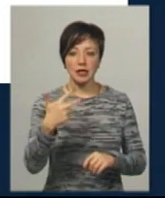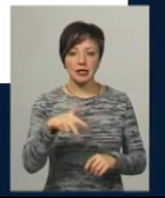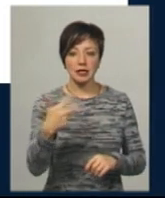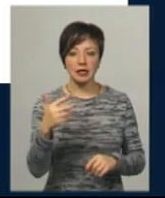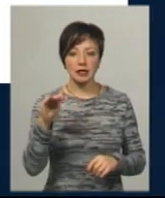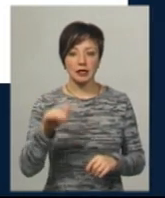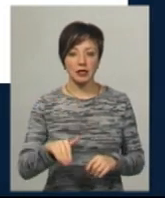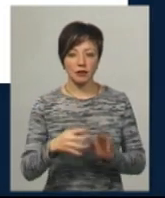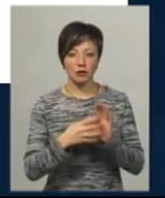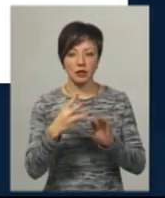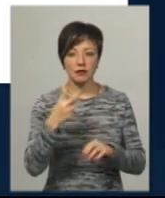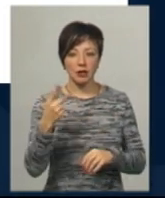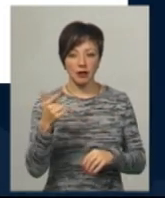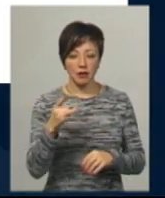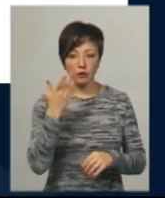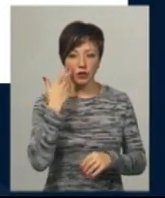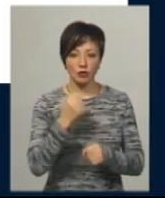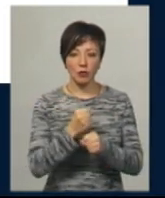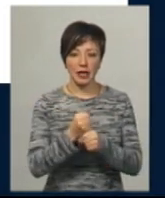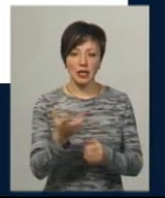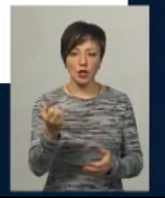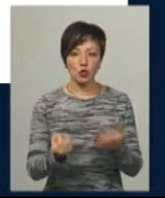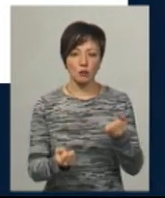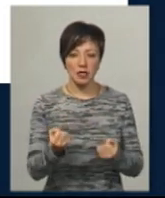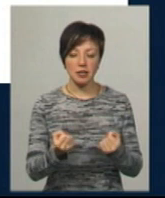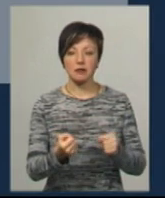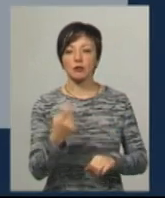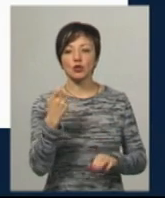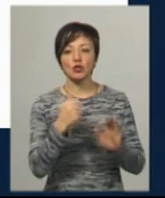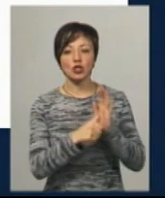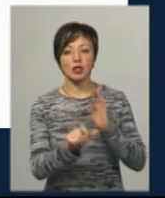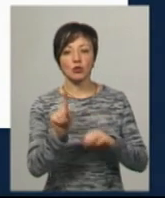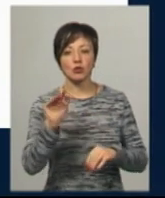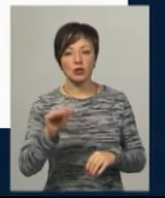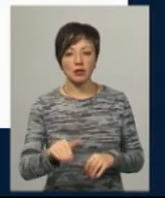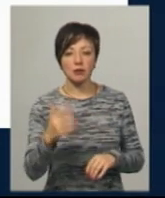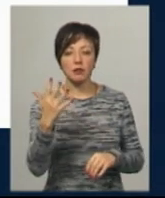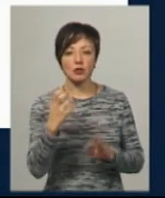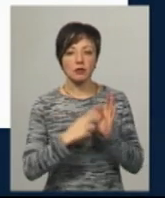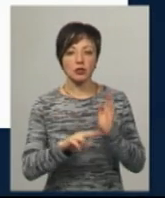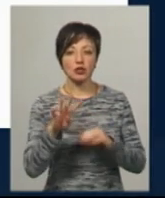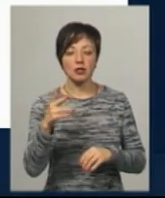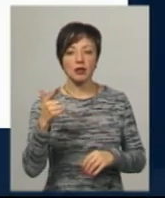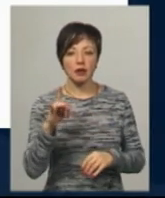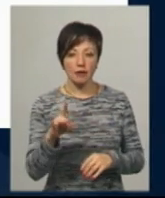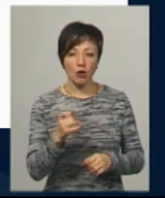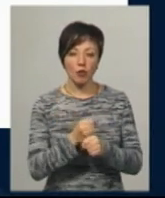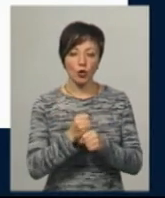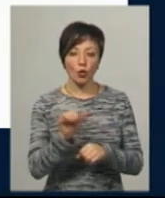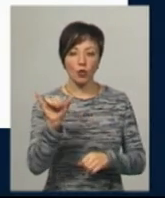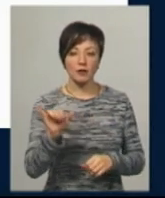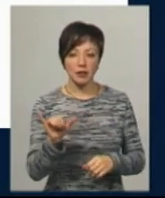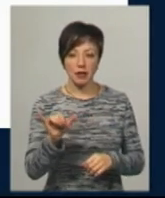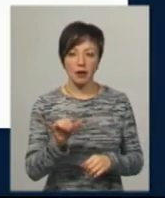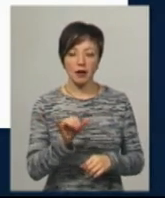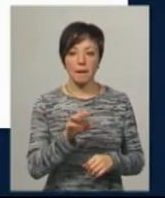тисячі 932 гривні під час роботи за сумісництвом, 161 тисячі 574 гривні під час роботи в університеті